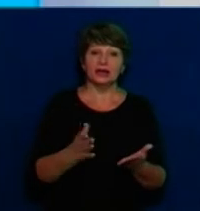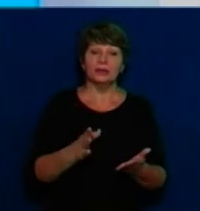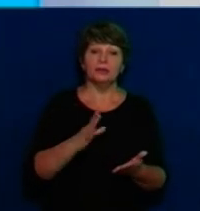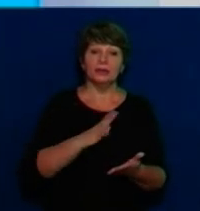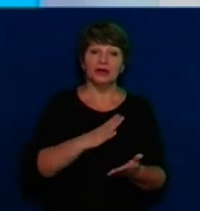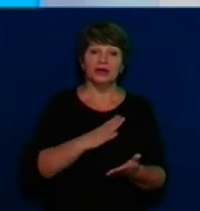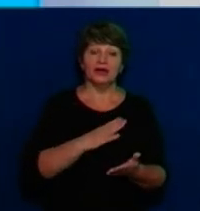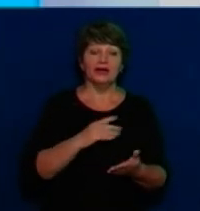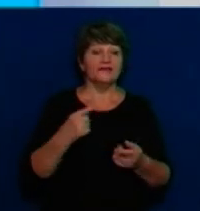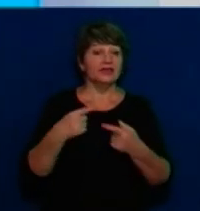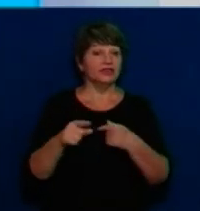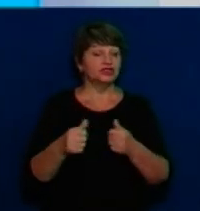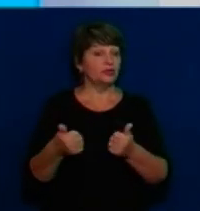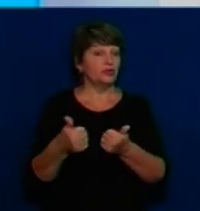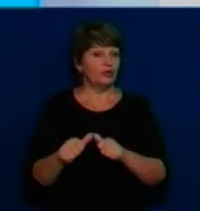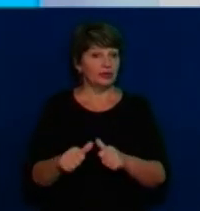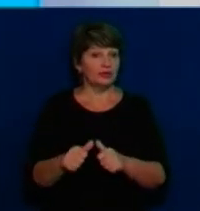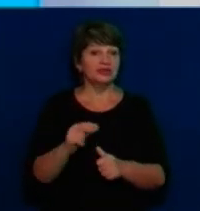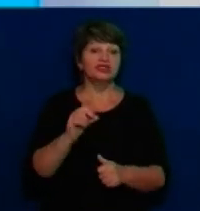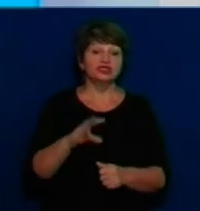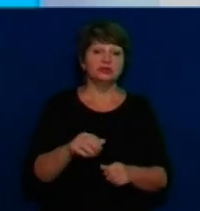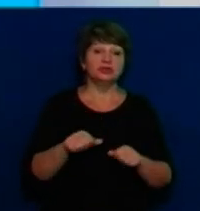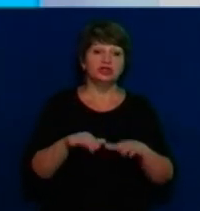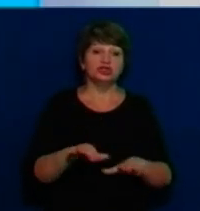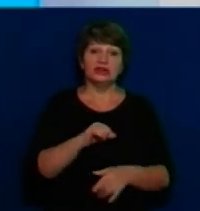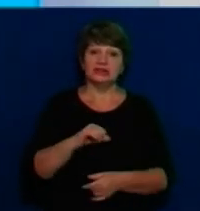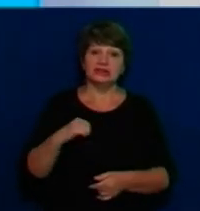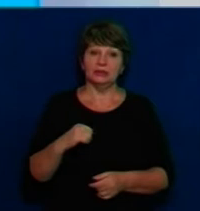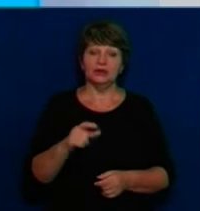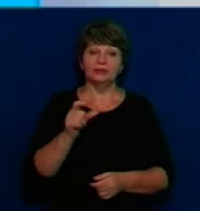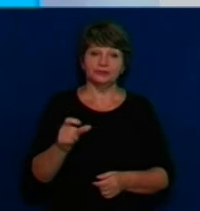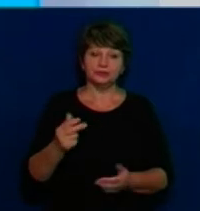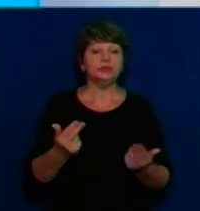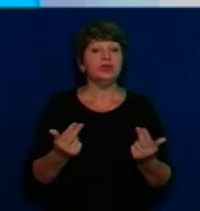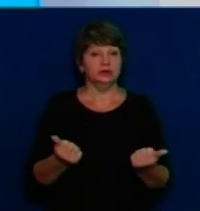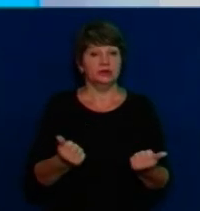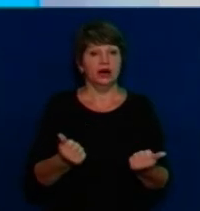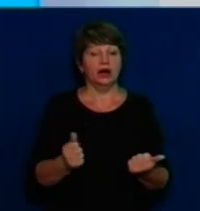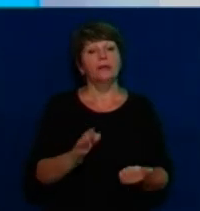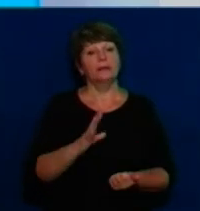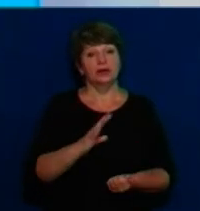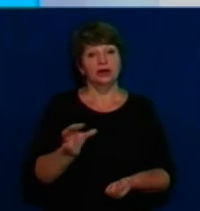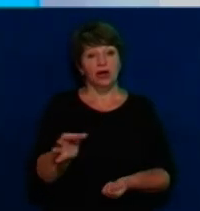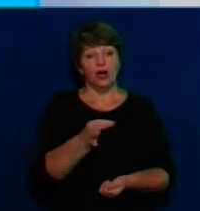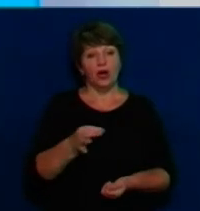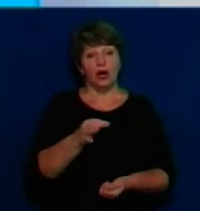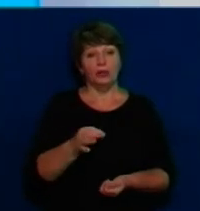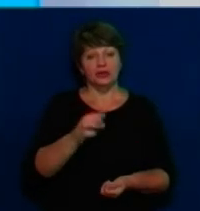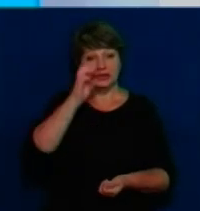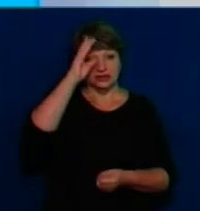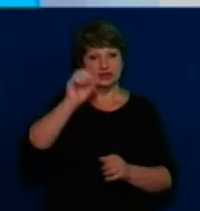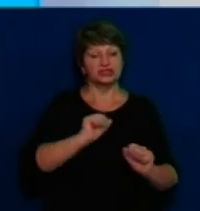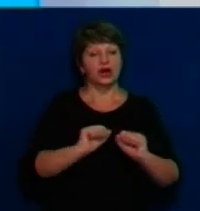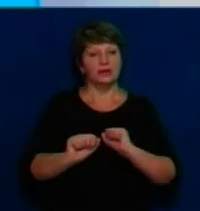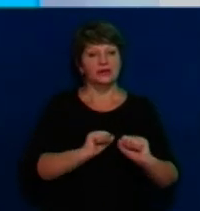передбачені в іншому форматі, чим рішили самі люди. Да, були в обласної адміністрації підстави так